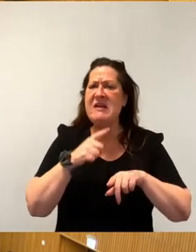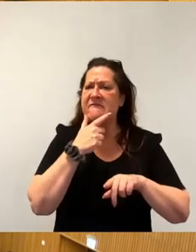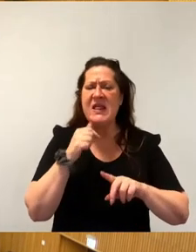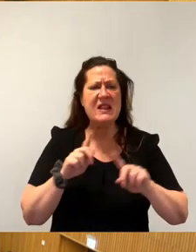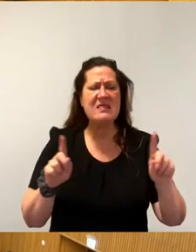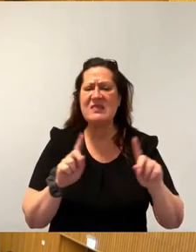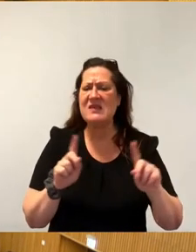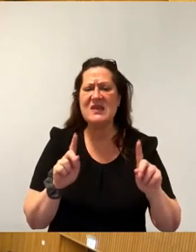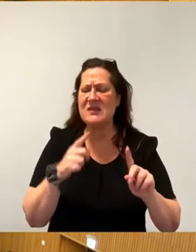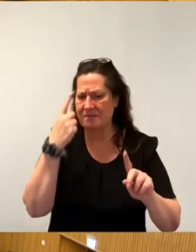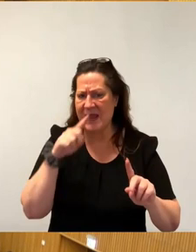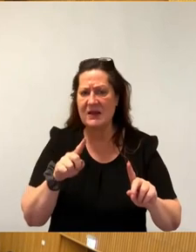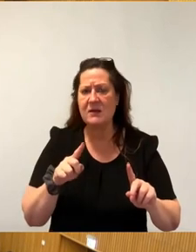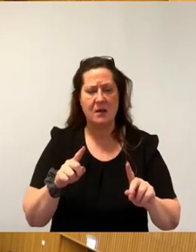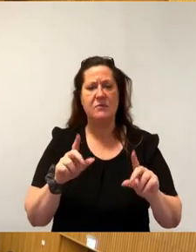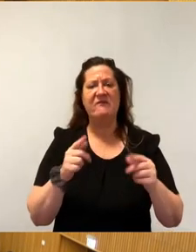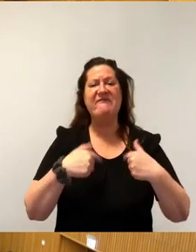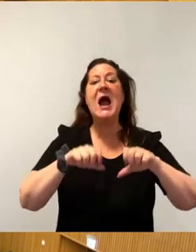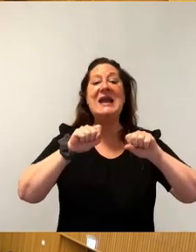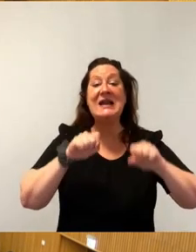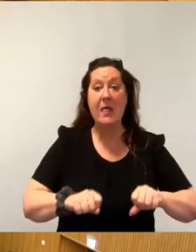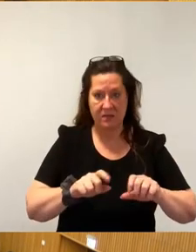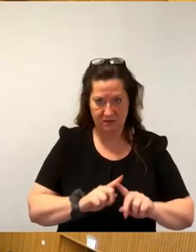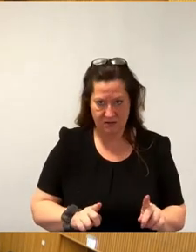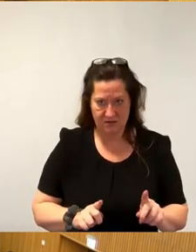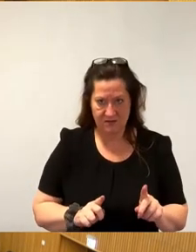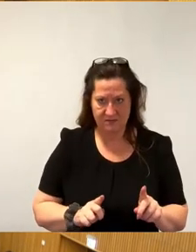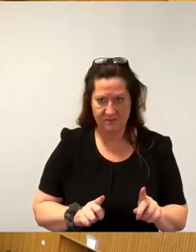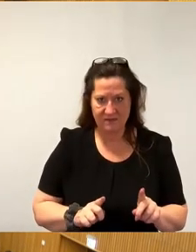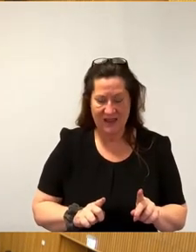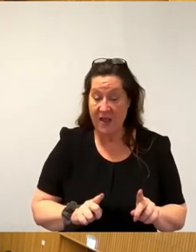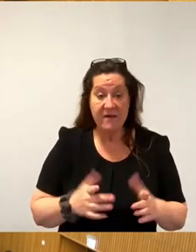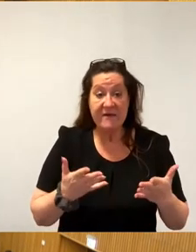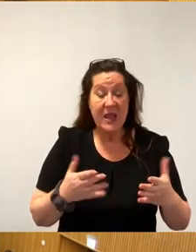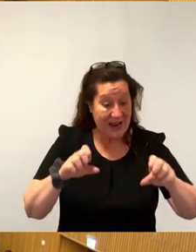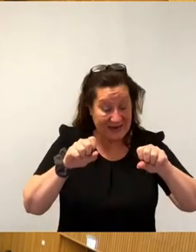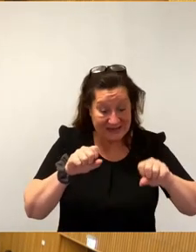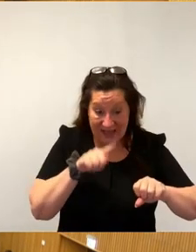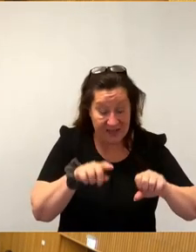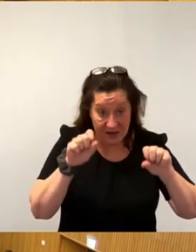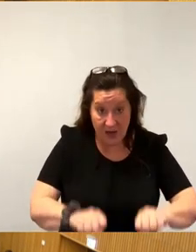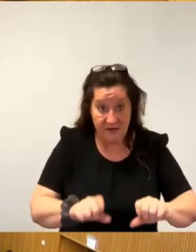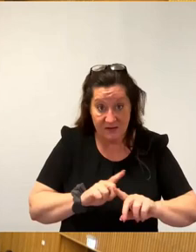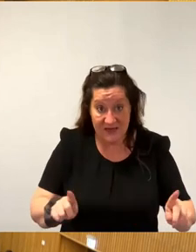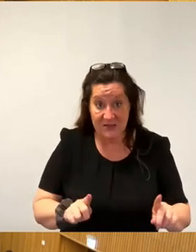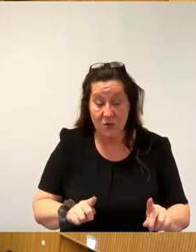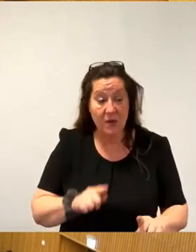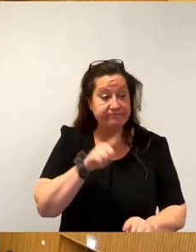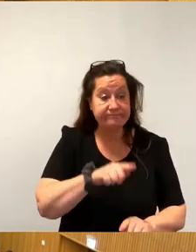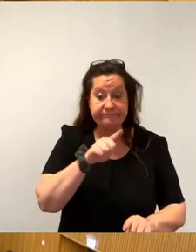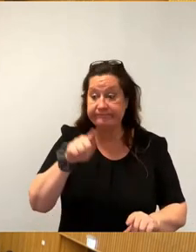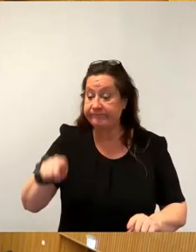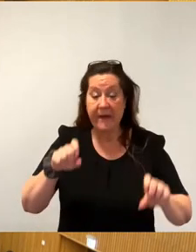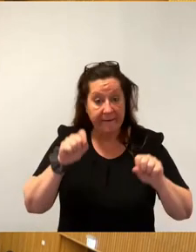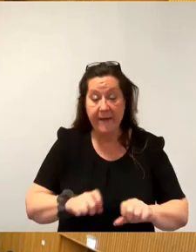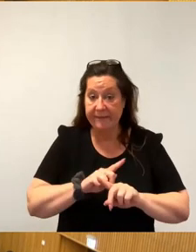Dingen, wir können es nicht. Und wenn wir es nicht können, wenn wir das nicht können und wenn wir ganz viele andere Dinge nicht können, dann sollten